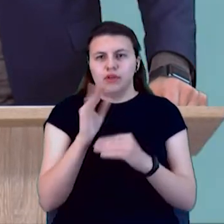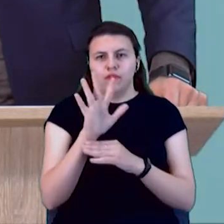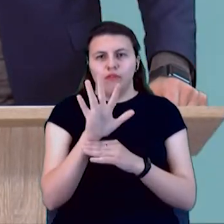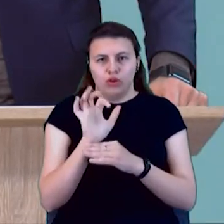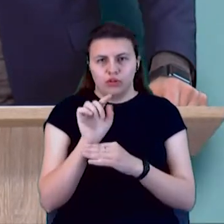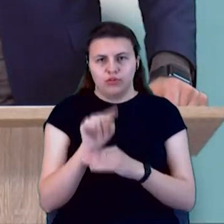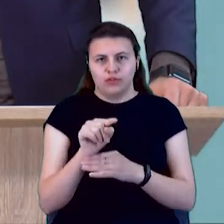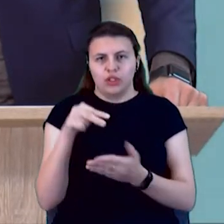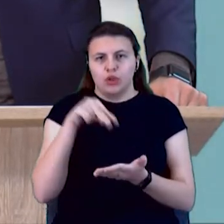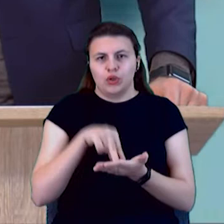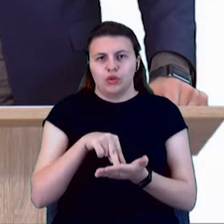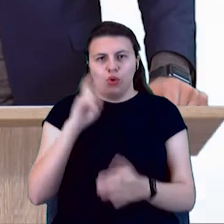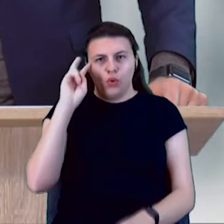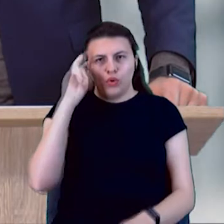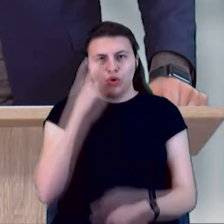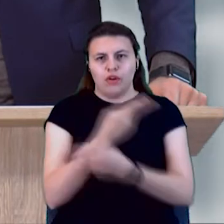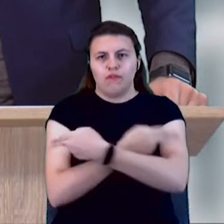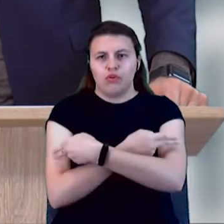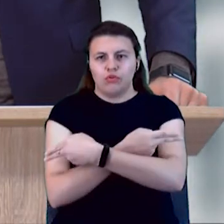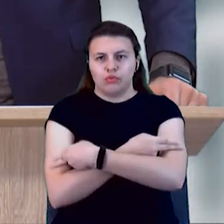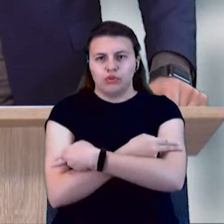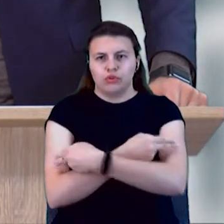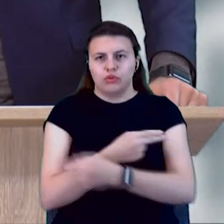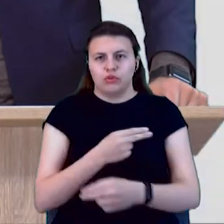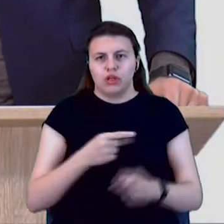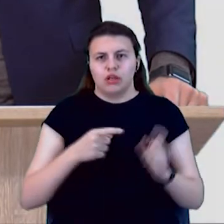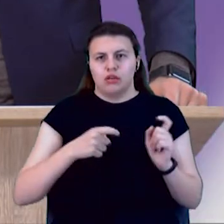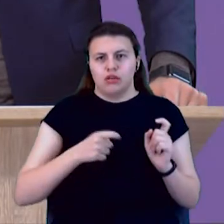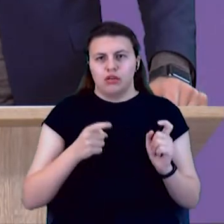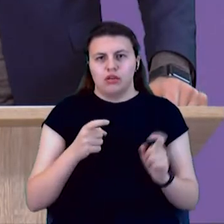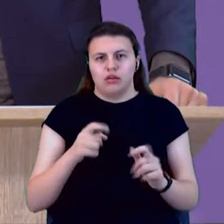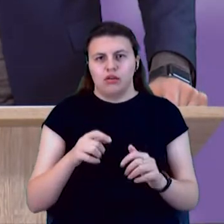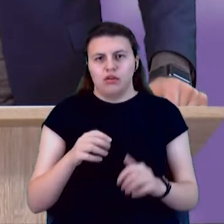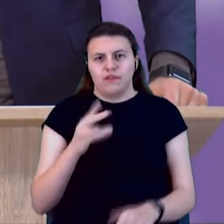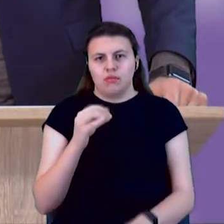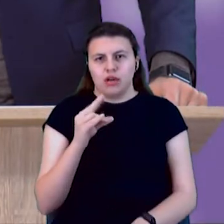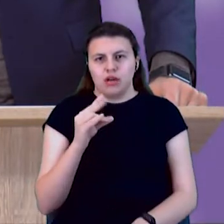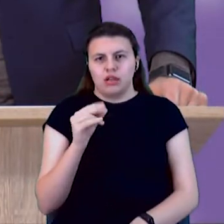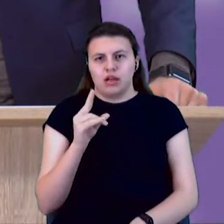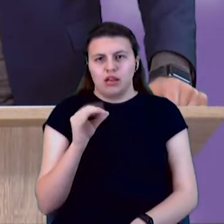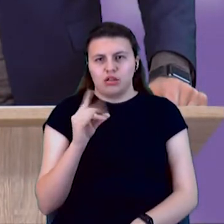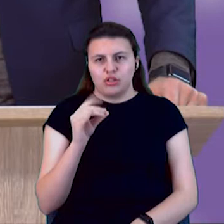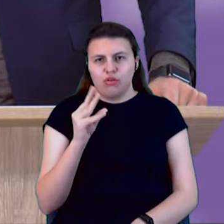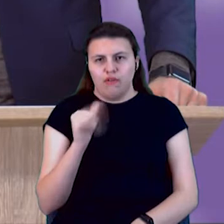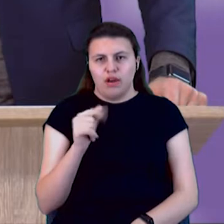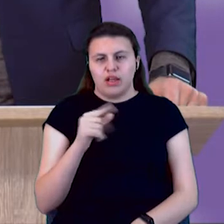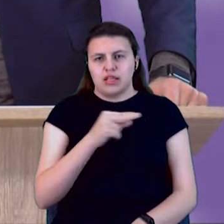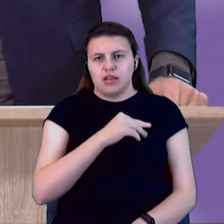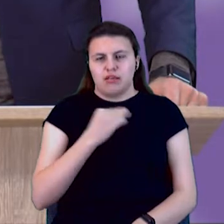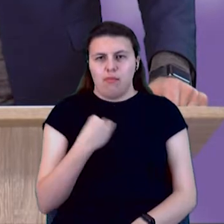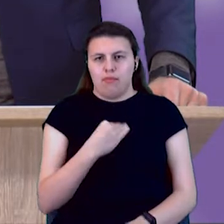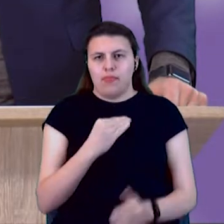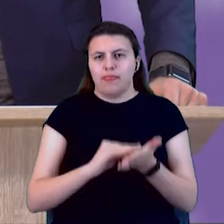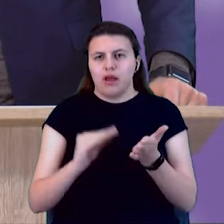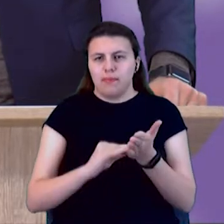стоїте у чорній футболці із зображенням автомата Калашникова і написом «Захистимо Київ». Розкажіть нам, будь ласка, за 30